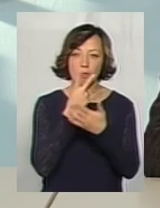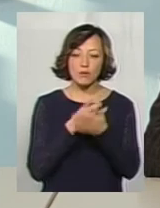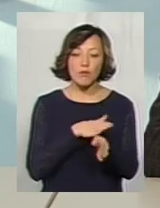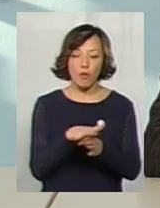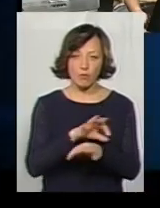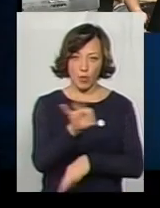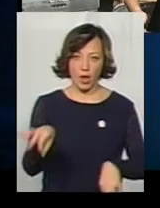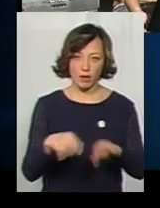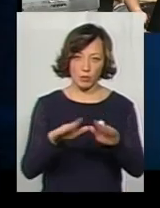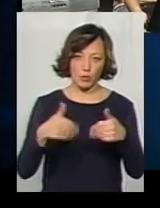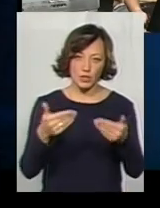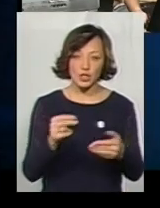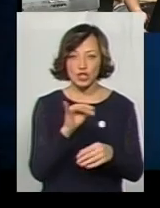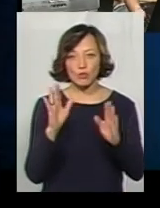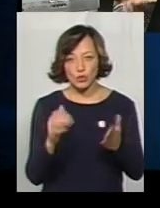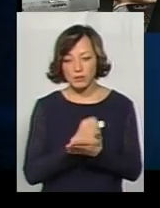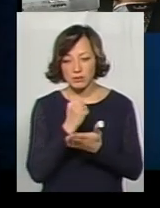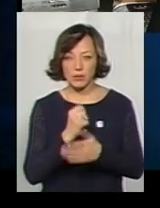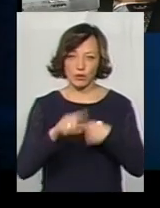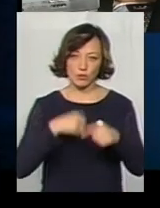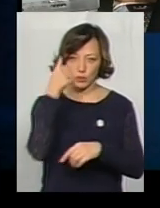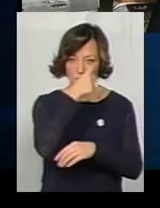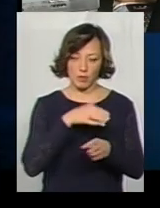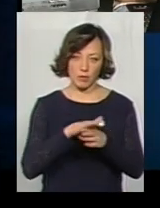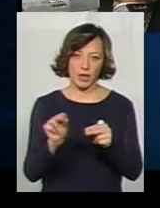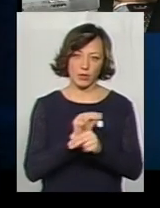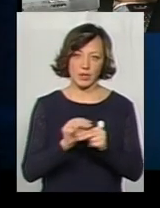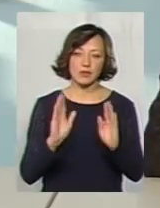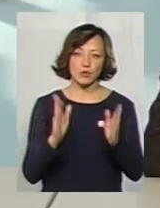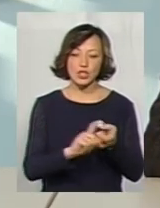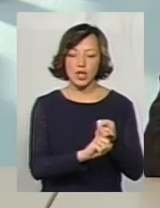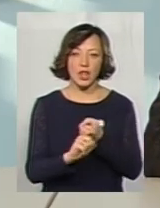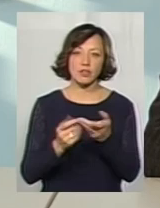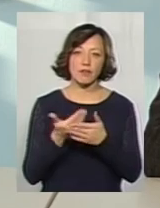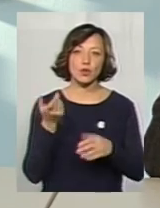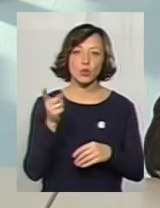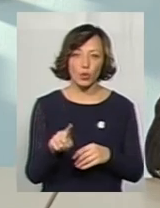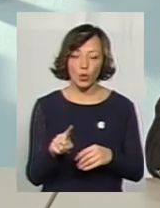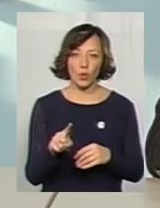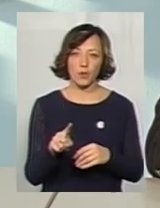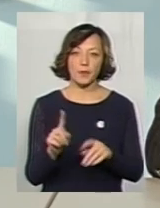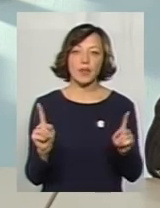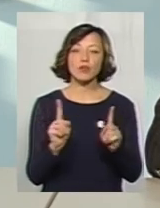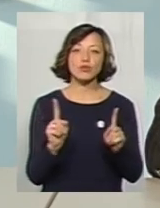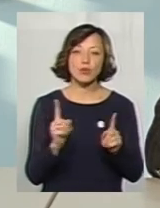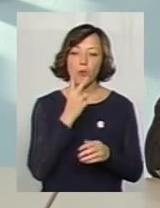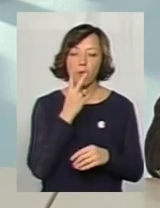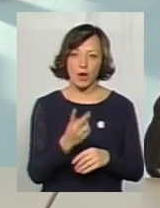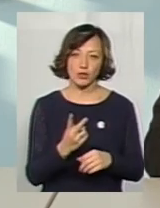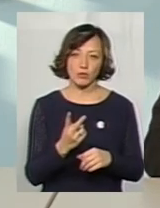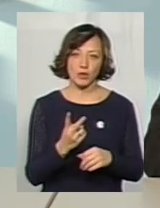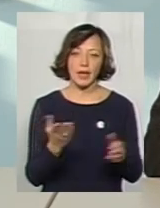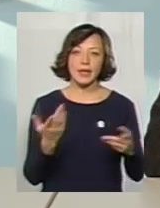передпроєктної пропозиції, чи будемо ми наступного року її капітально ремонтувати. Це буде залежати від того, що, власне, ми побачимо,